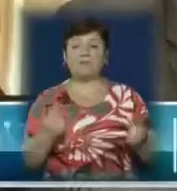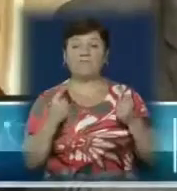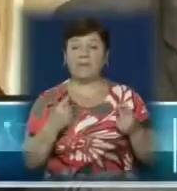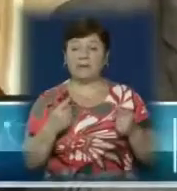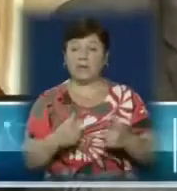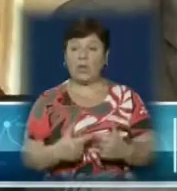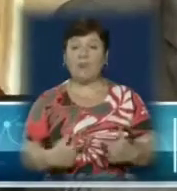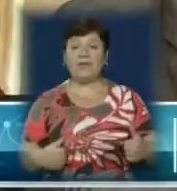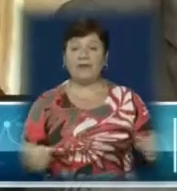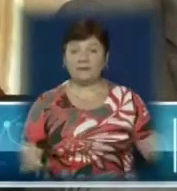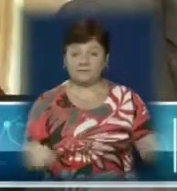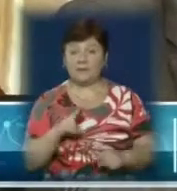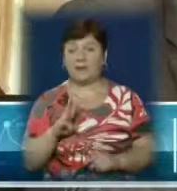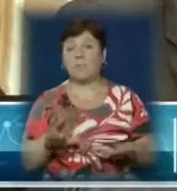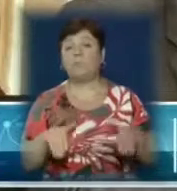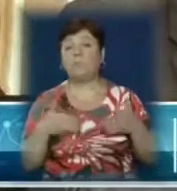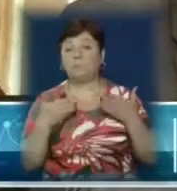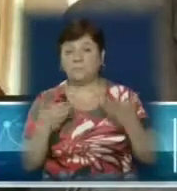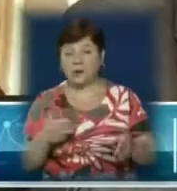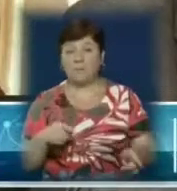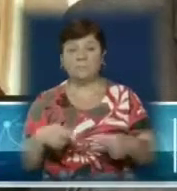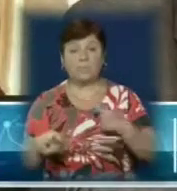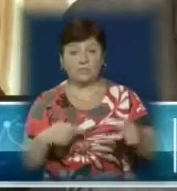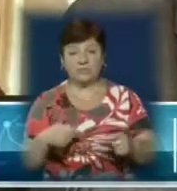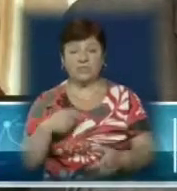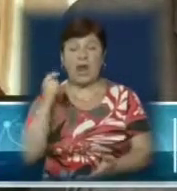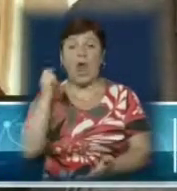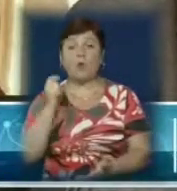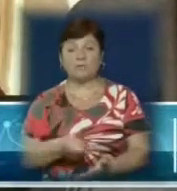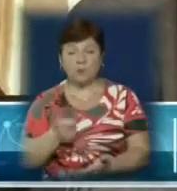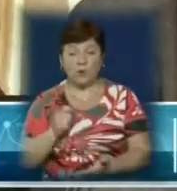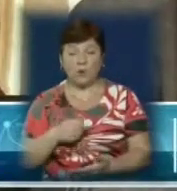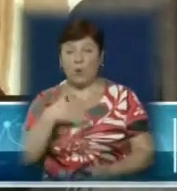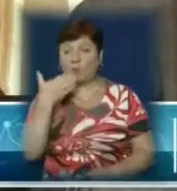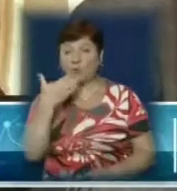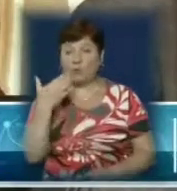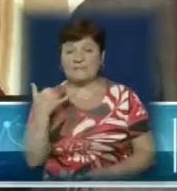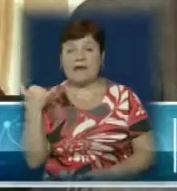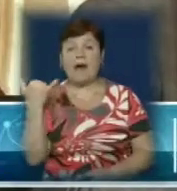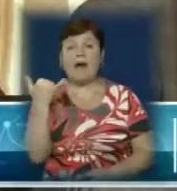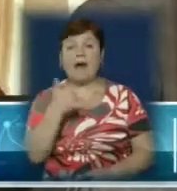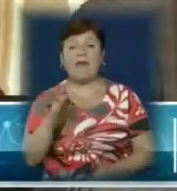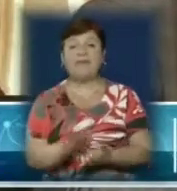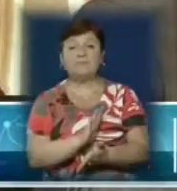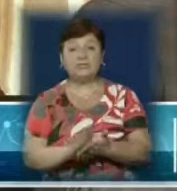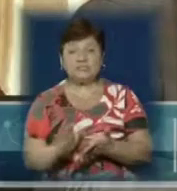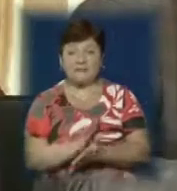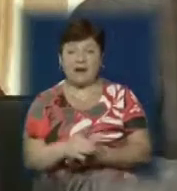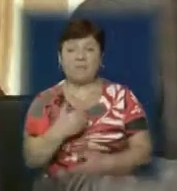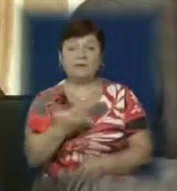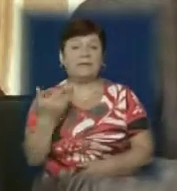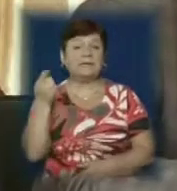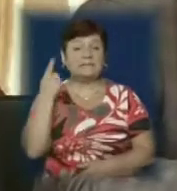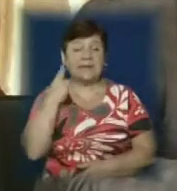'єкт, який пропонується для продажі шляхом аукціону – це Ужгородська хімчистка. Ви всі прекрасно знаєте,